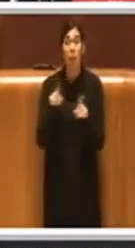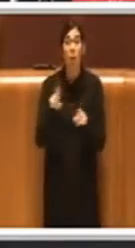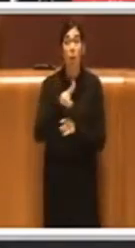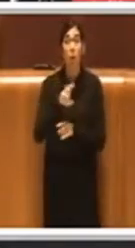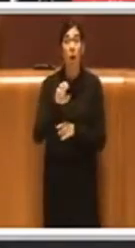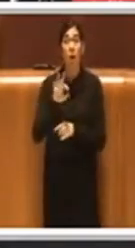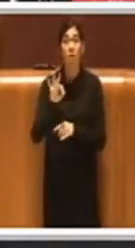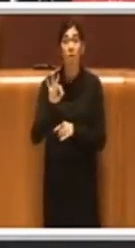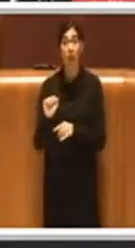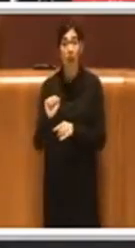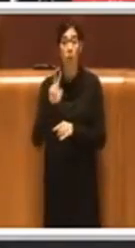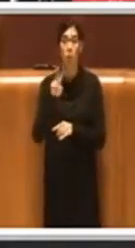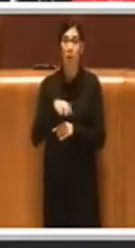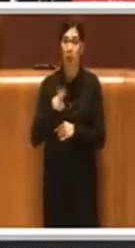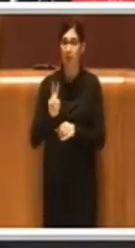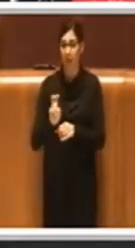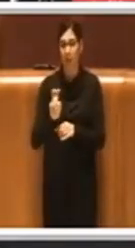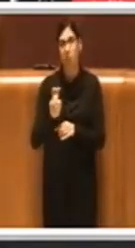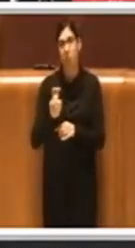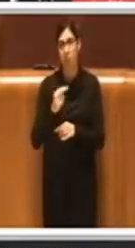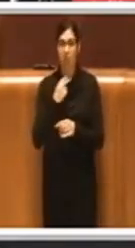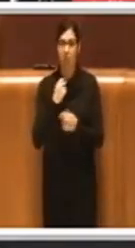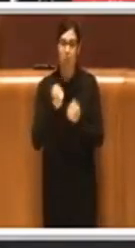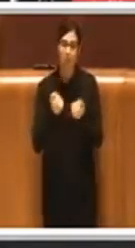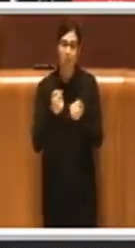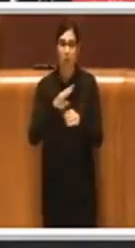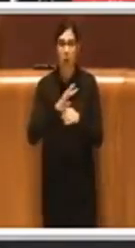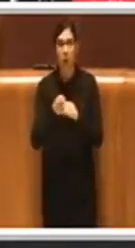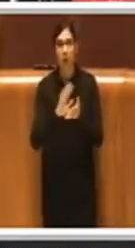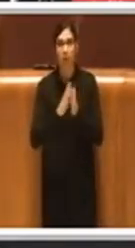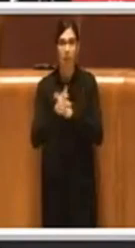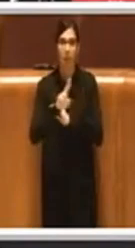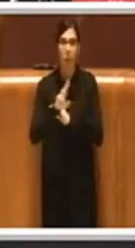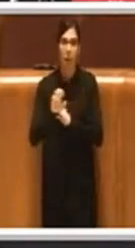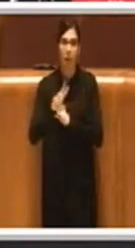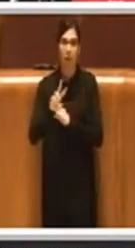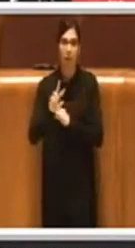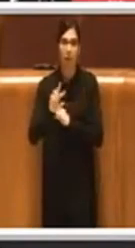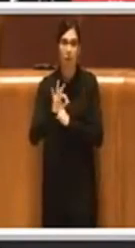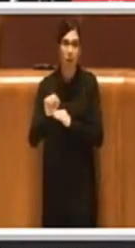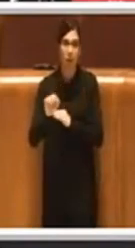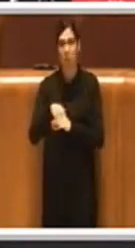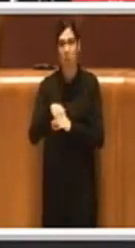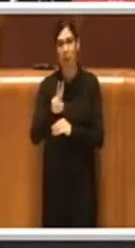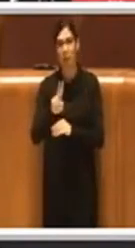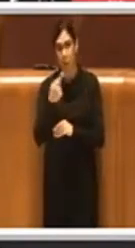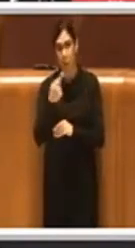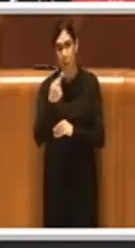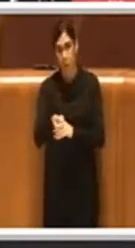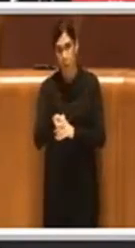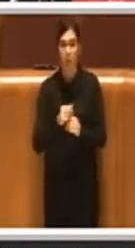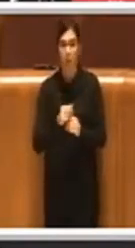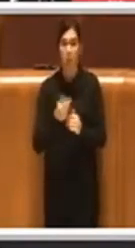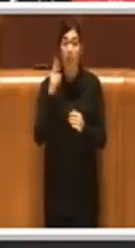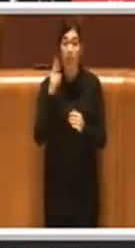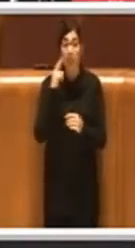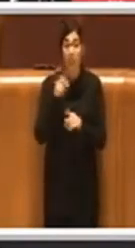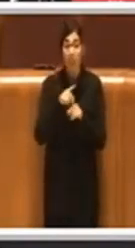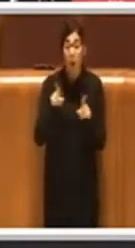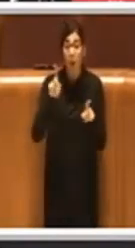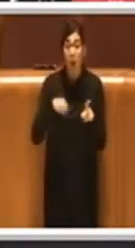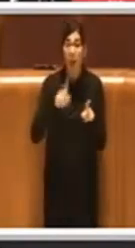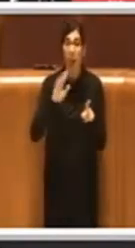che per questioni di Covid diventerà UEFA 2021, ricordo tutte le altre opere e tutte le altre